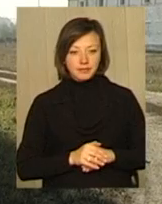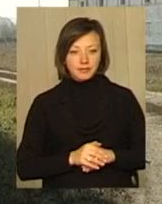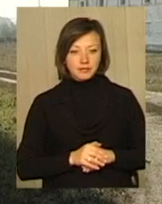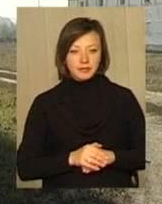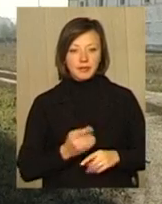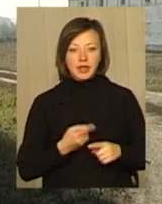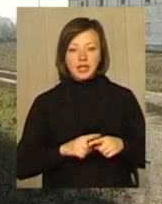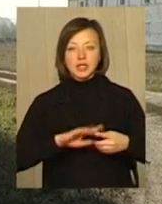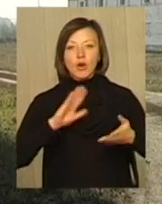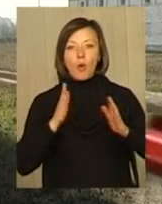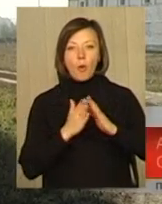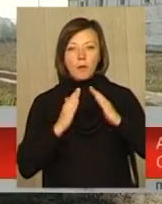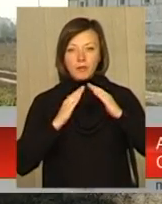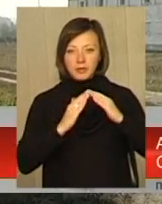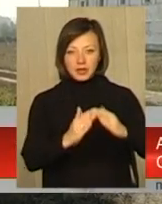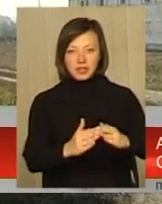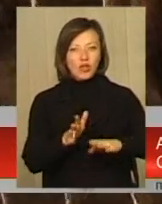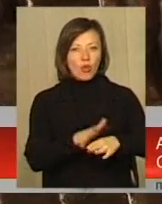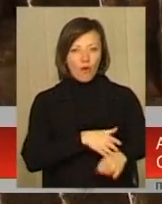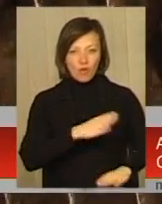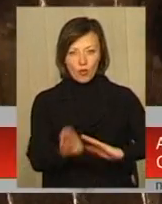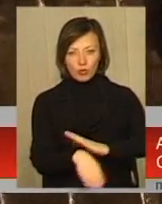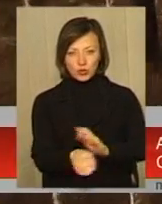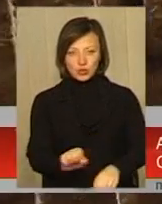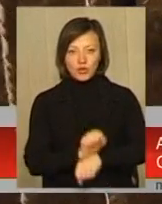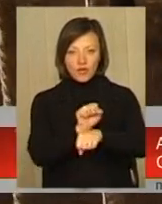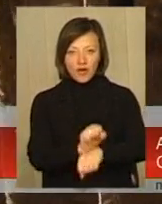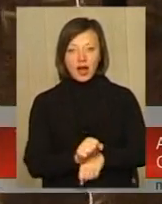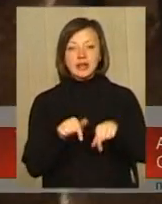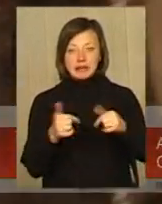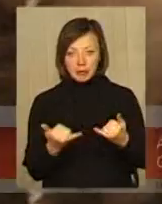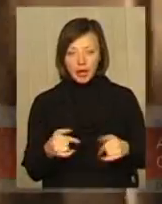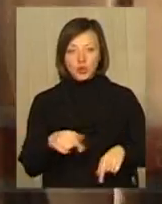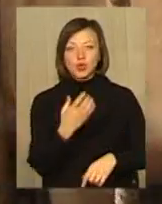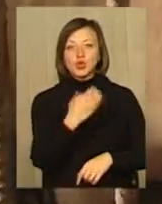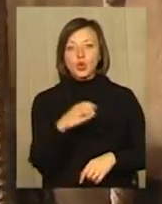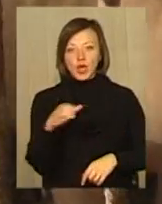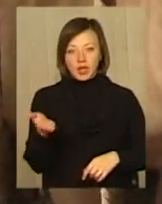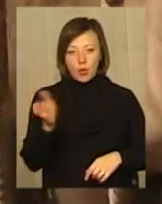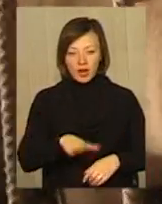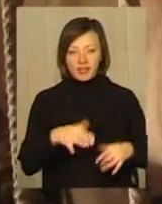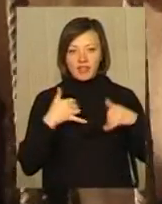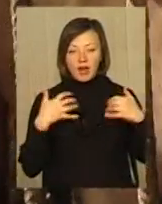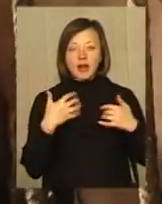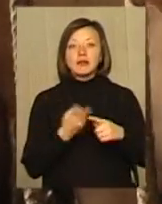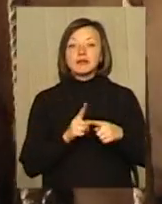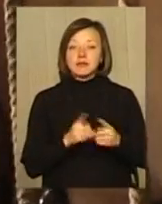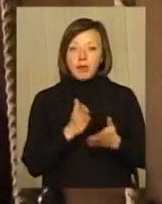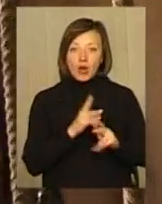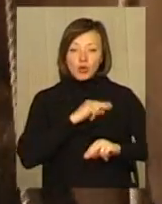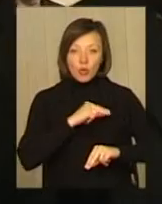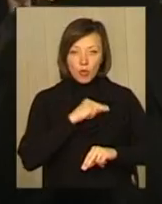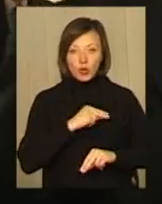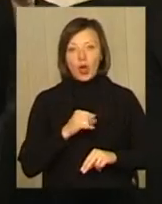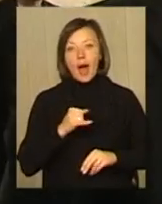Ці комплекси довго не чули свинячого вереску. Тепер до радості села Радісного тут сотні голів тварин. Селяни мають роботу, а підприємство – надію на